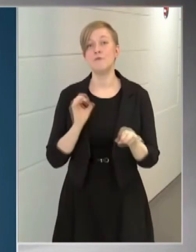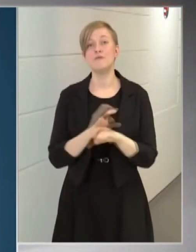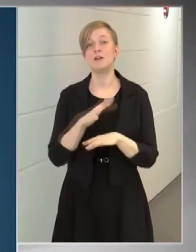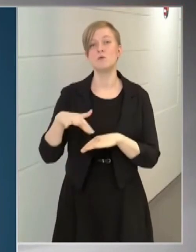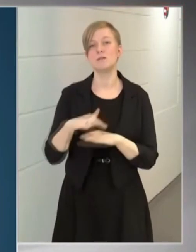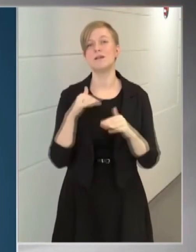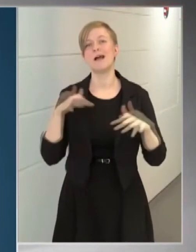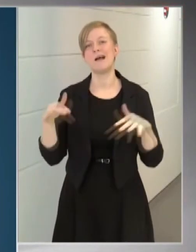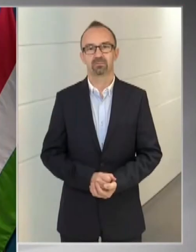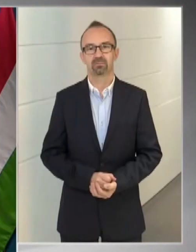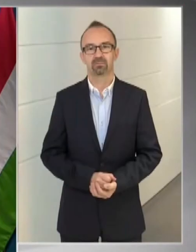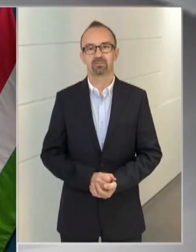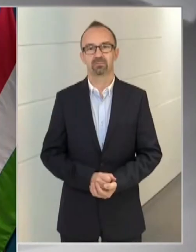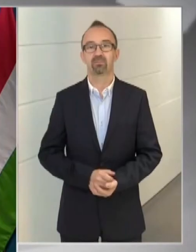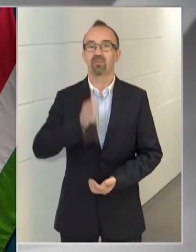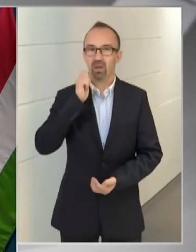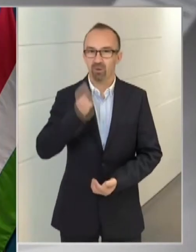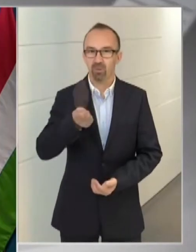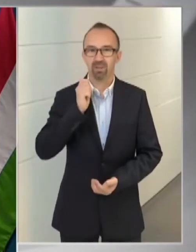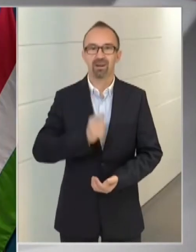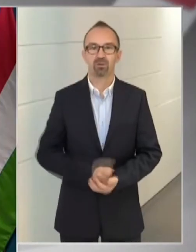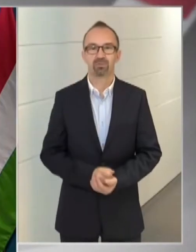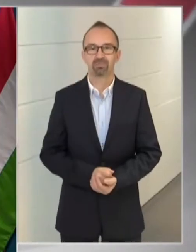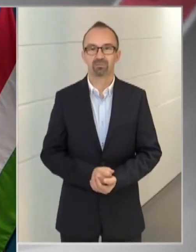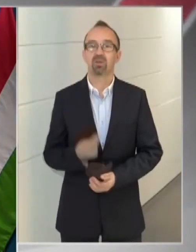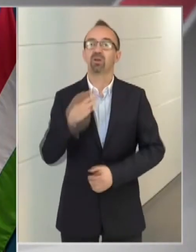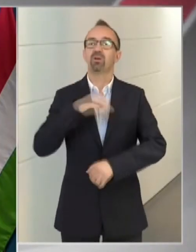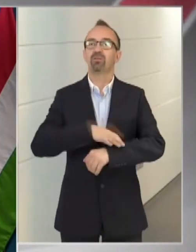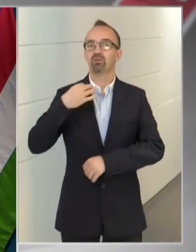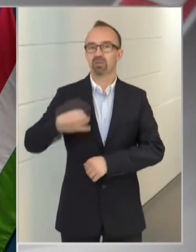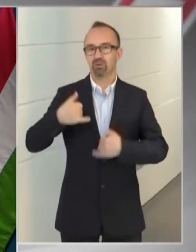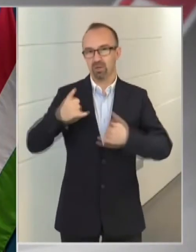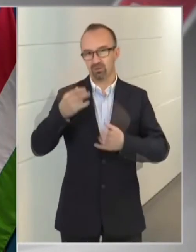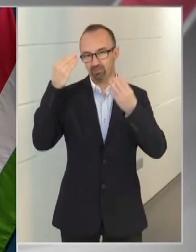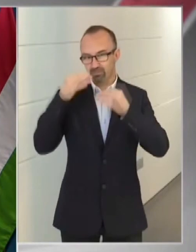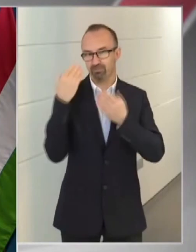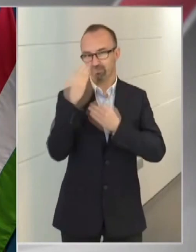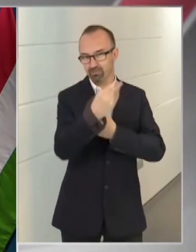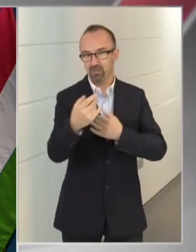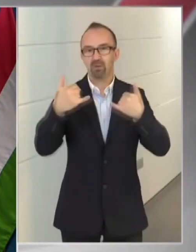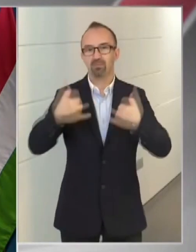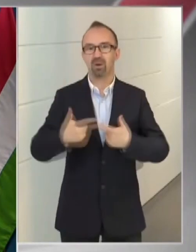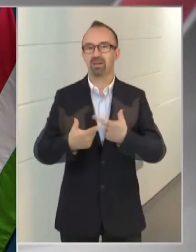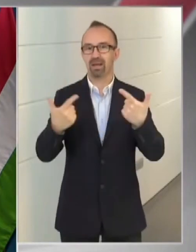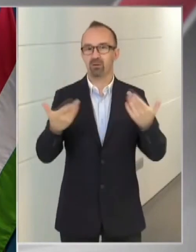vírusmutánsokat hozhatnak létre, így különösen fontos, hogy mindkét oltást beadassuk, és így kialakuljon a teljes védettség.